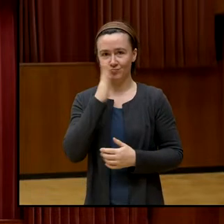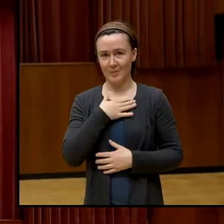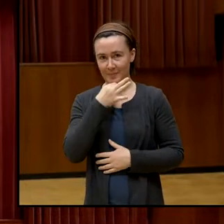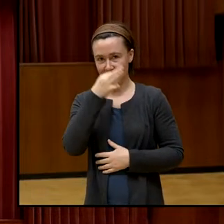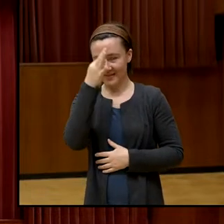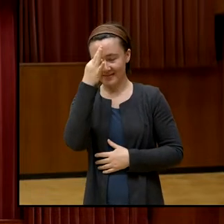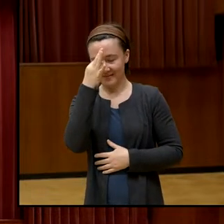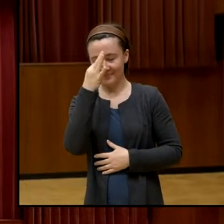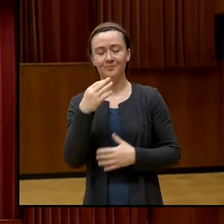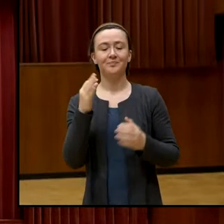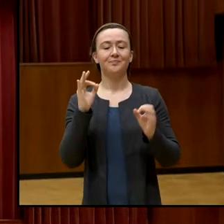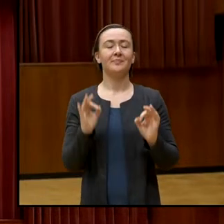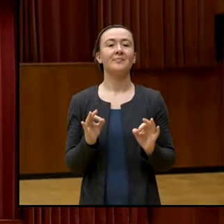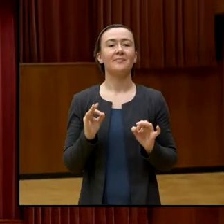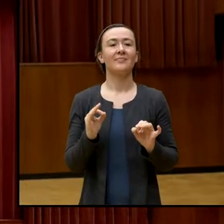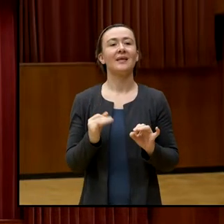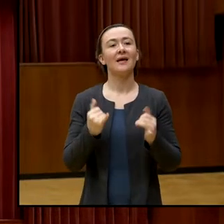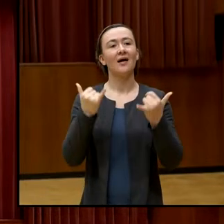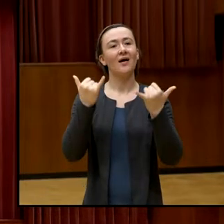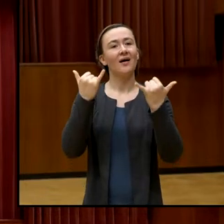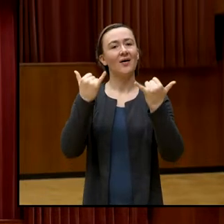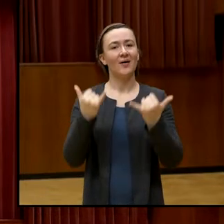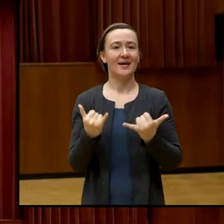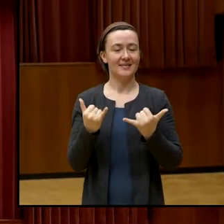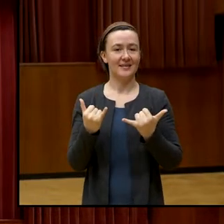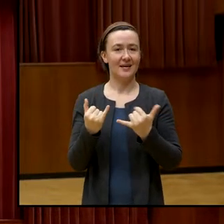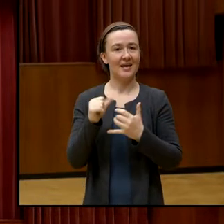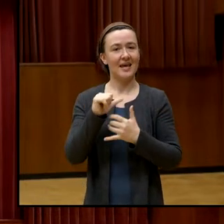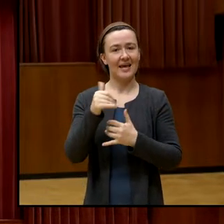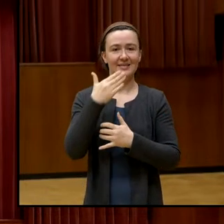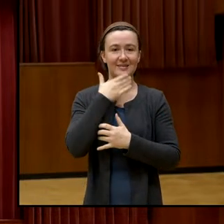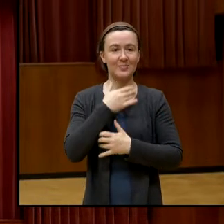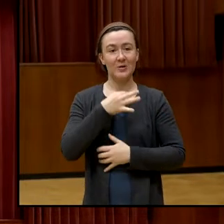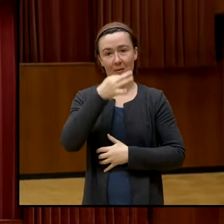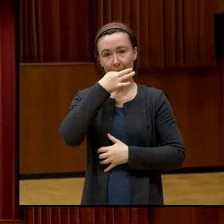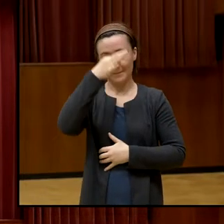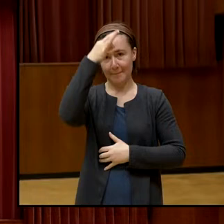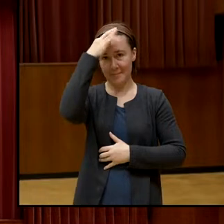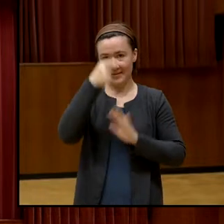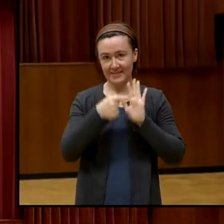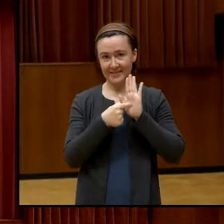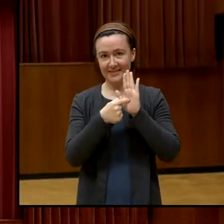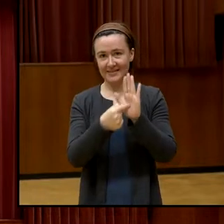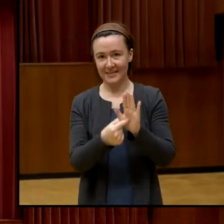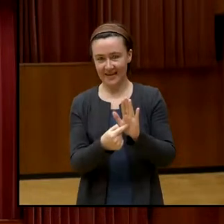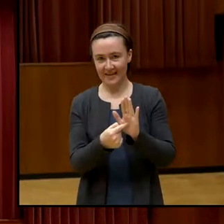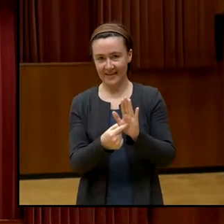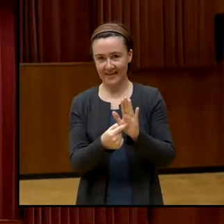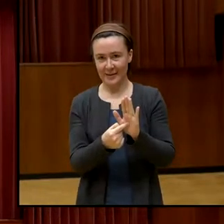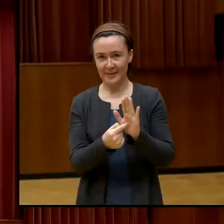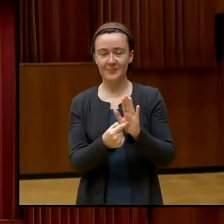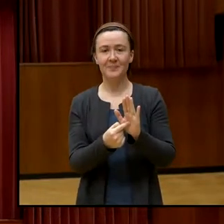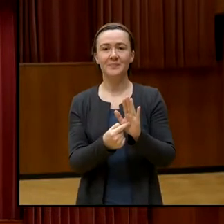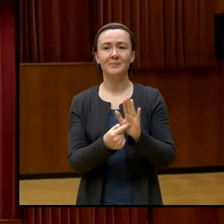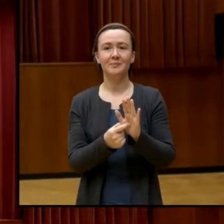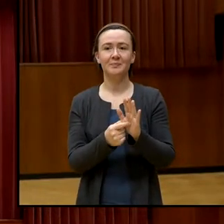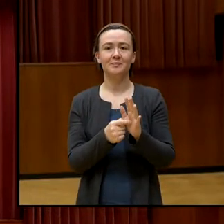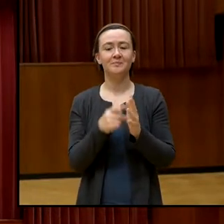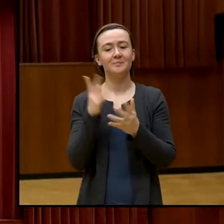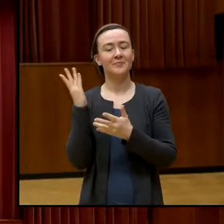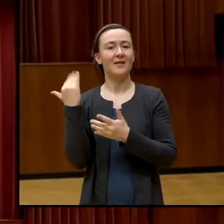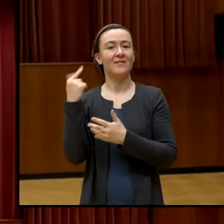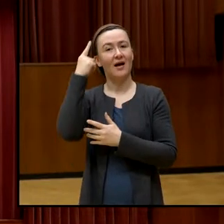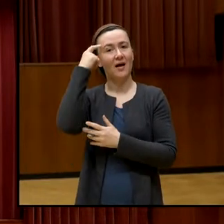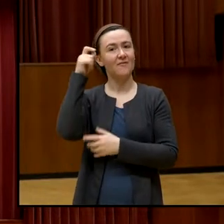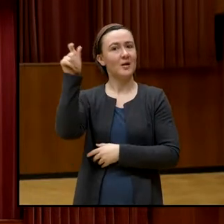Ich würde Ihnen gerne heute zuerst ein Bild zeigen, das ein Philosoph